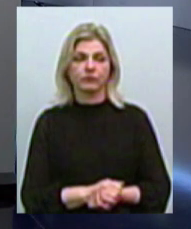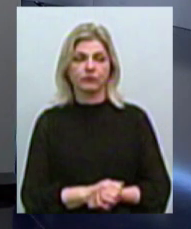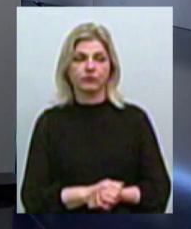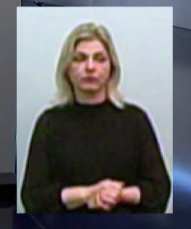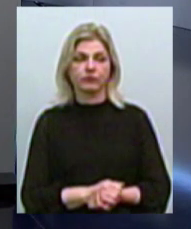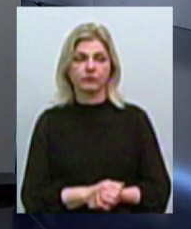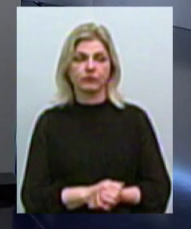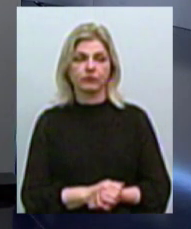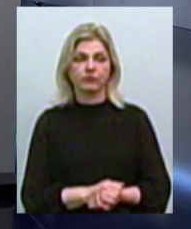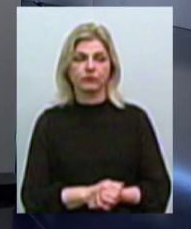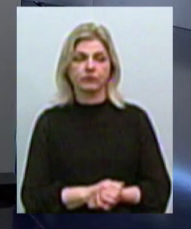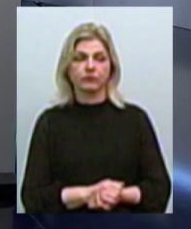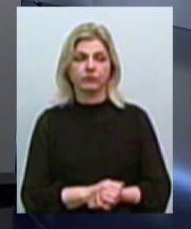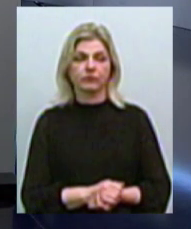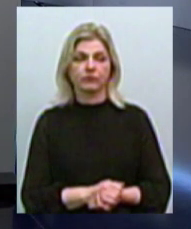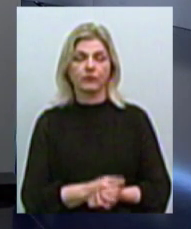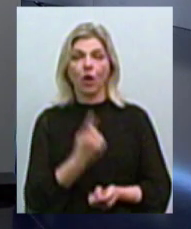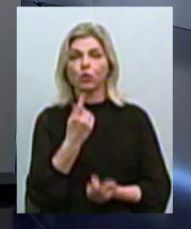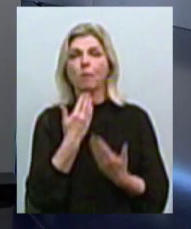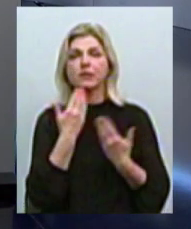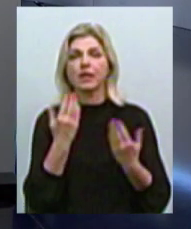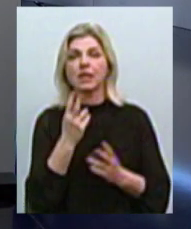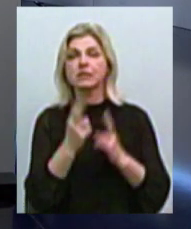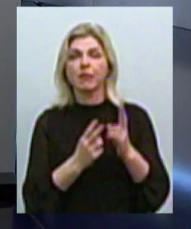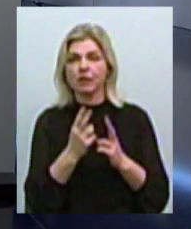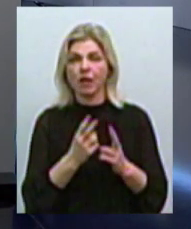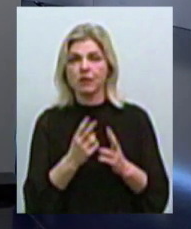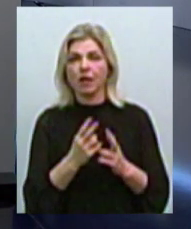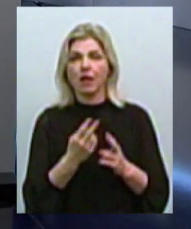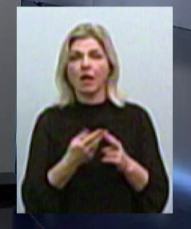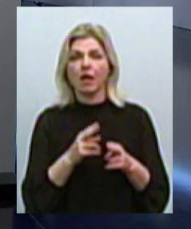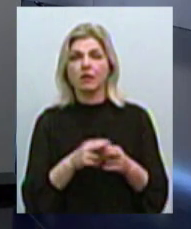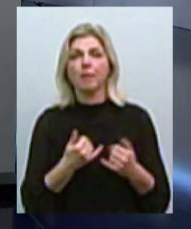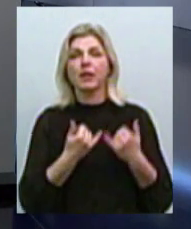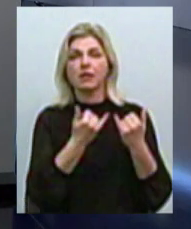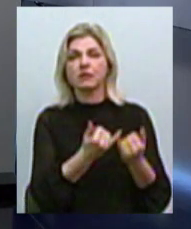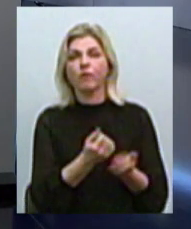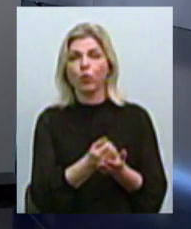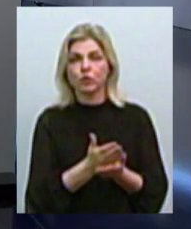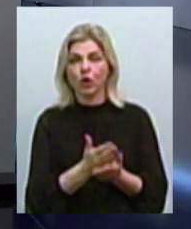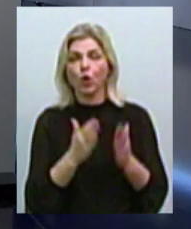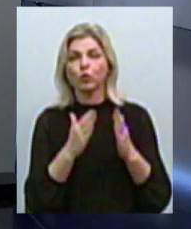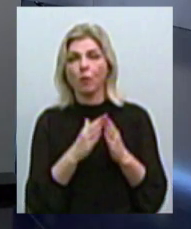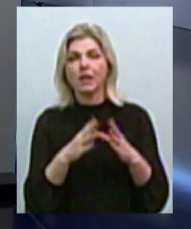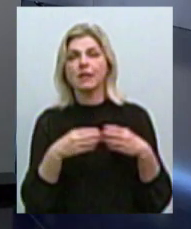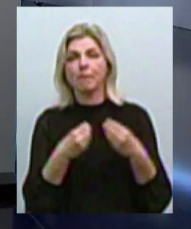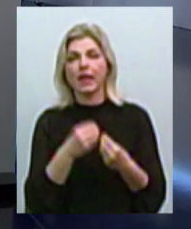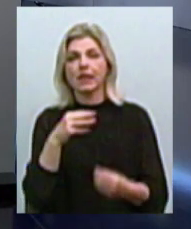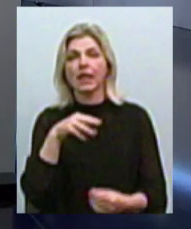одним из последних изменений предусмотрено предоставление услуги домам семейного типа